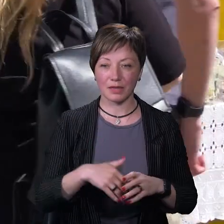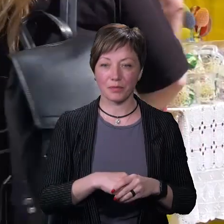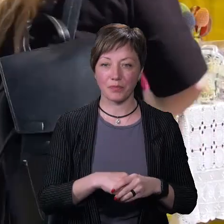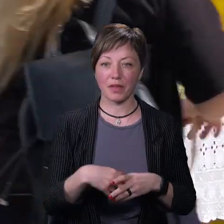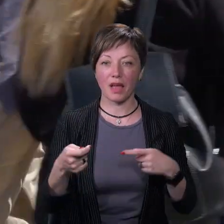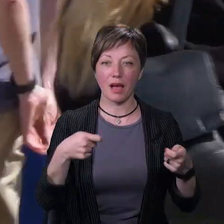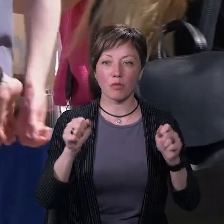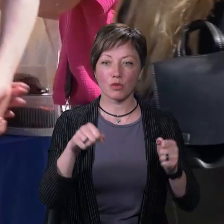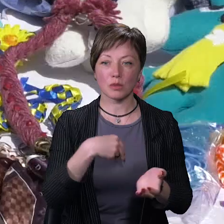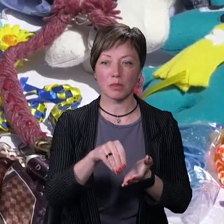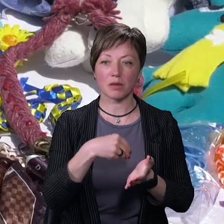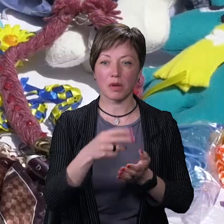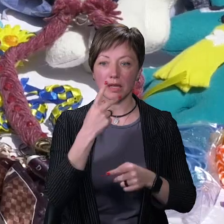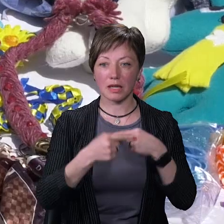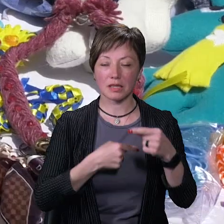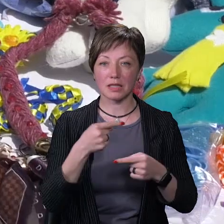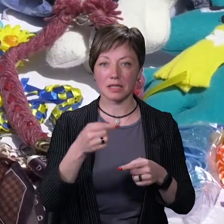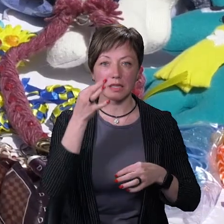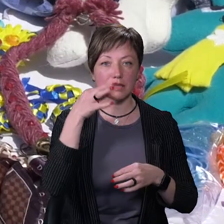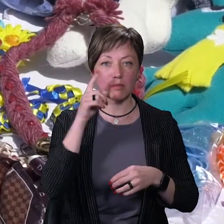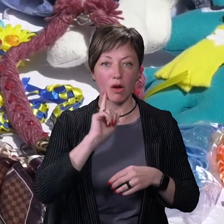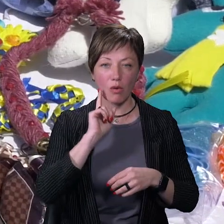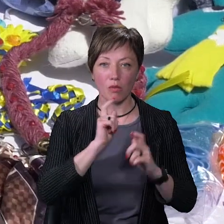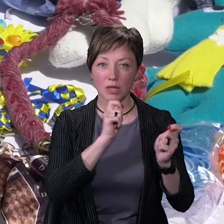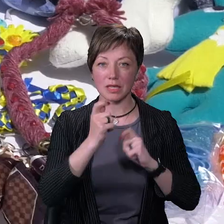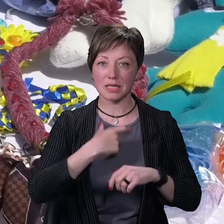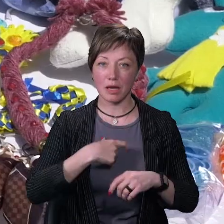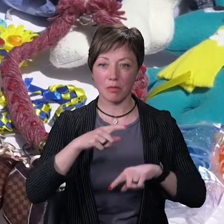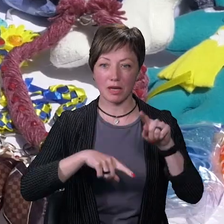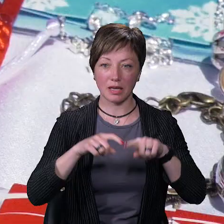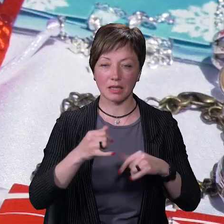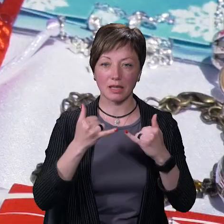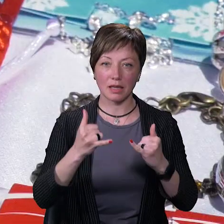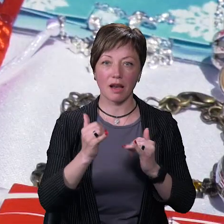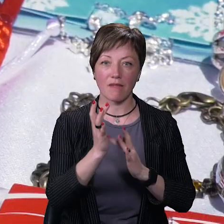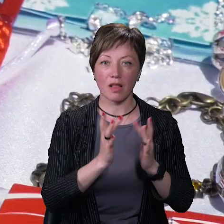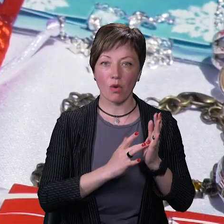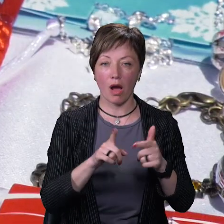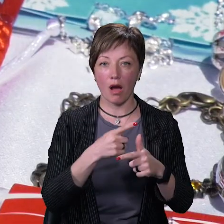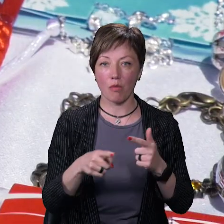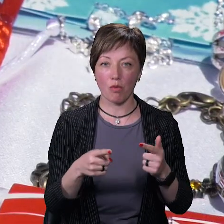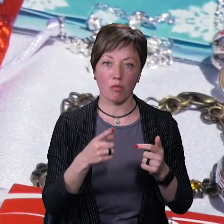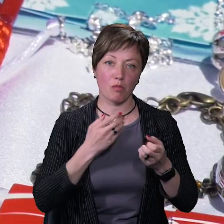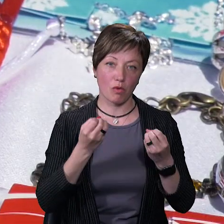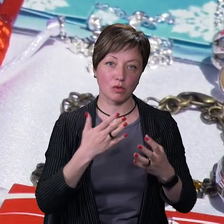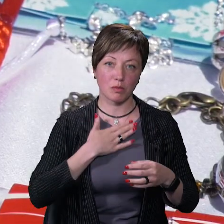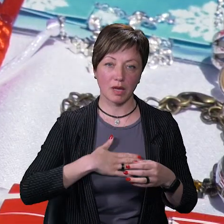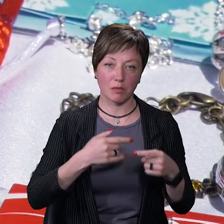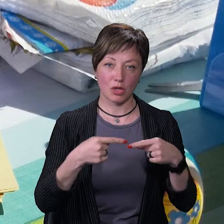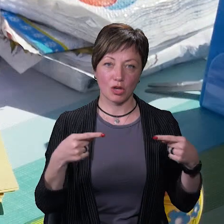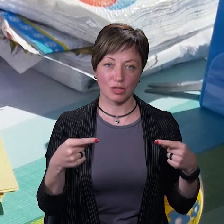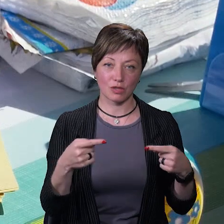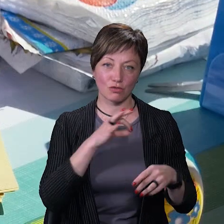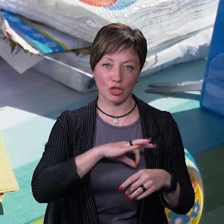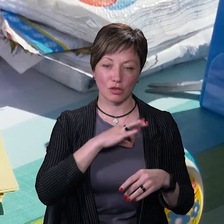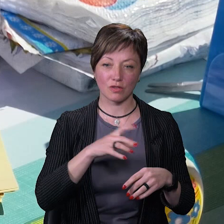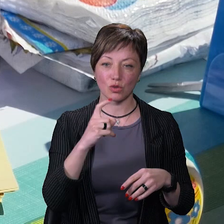ярмарку можна придбати традиційні великодні смаколики, подарунки для себе та рідних, для великодня або ж приємні речі для вжитку.